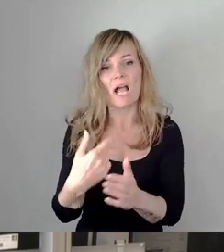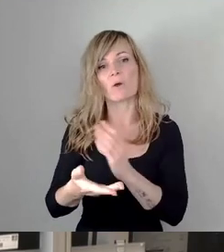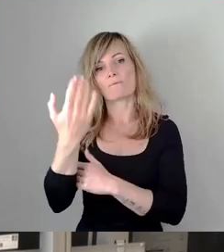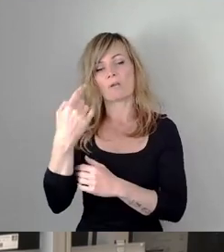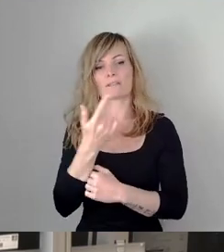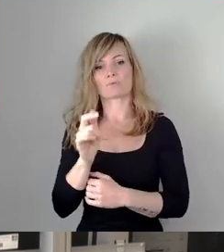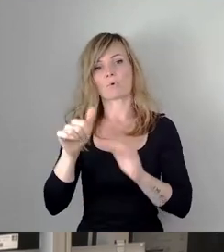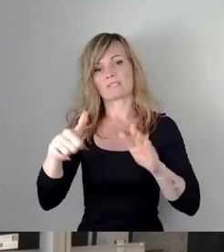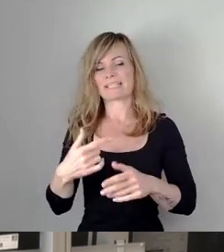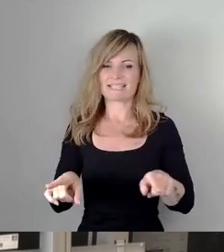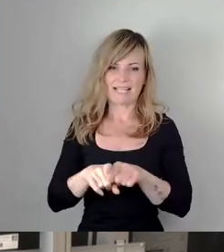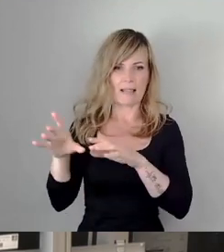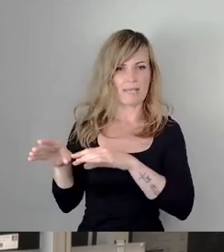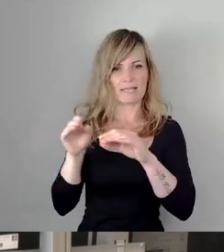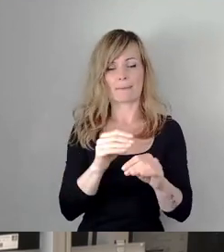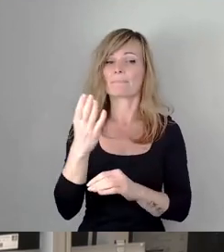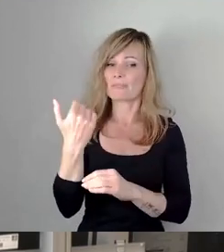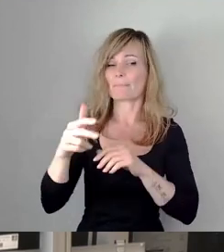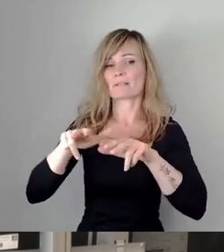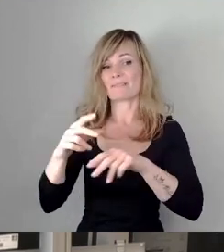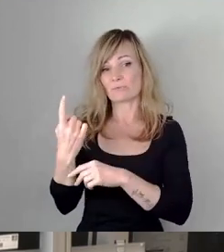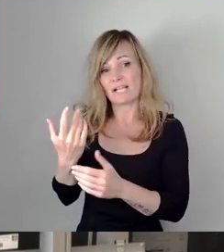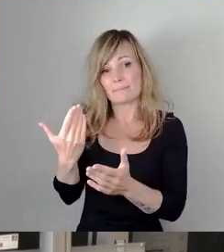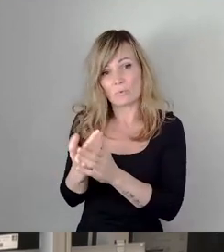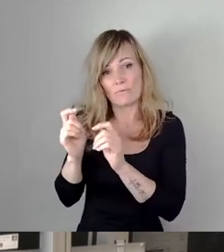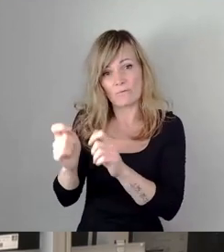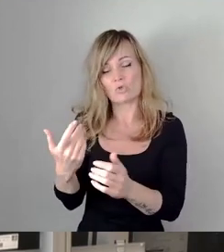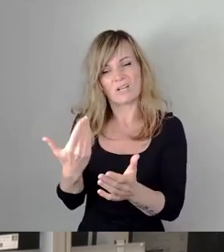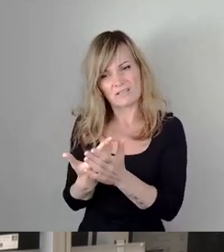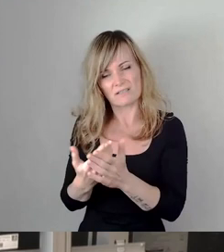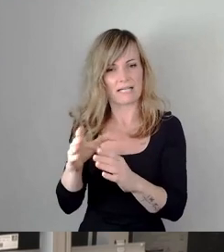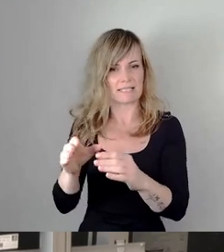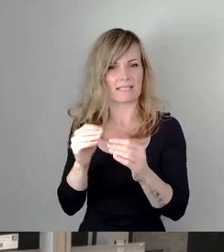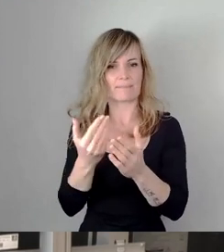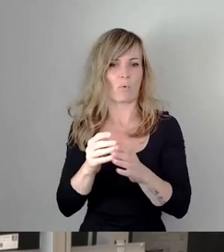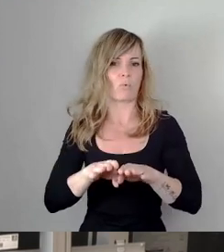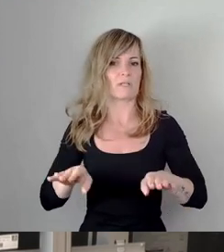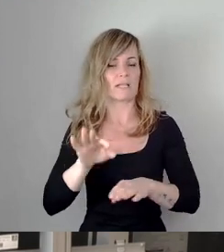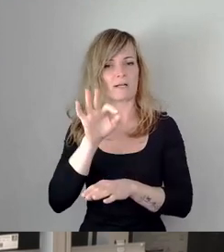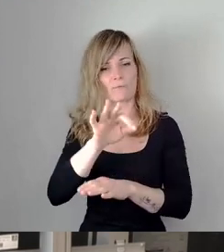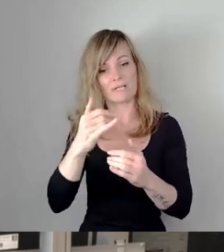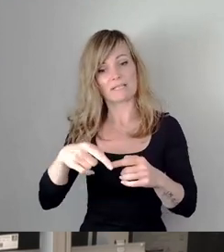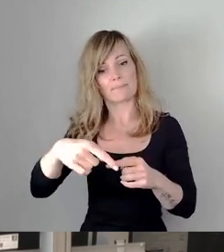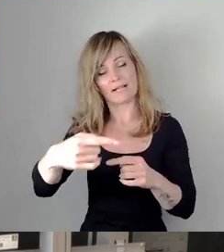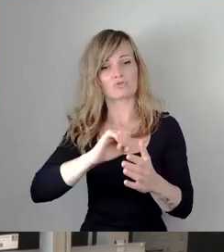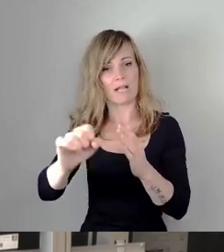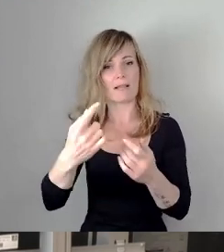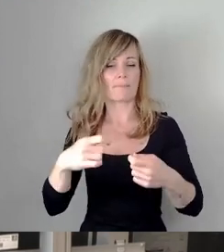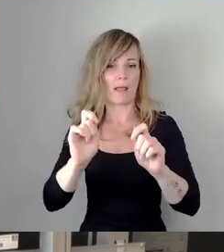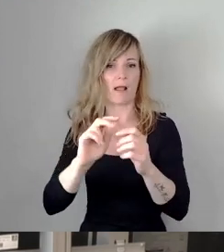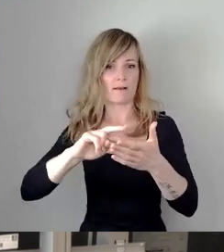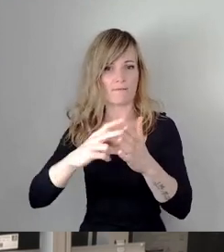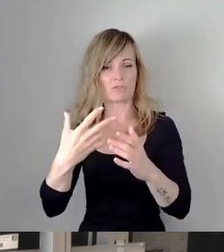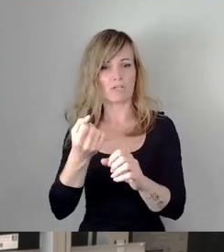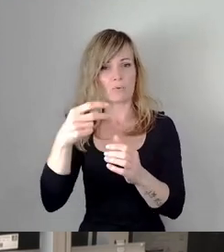2016, die damals von der Verwaltung vorgeschlagen wurden, zu bestätigen und diese als Grundlage für das nun zügig anzuschiebende Planfeststellungsverfahren zu